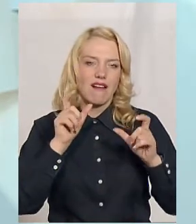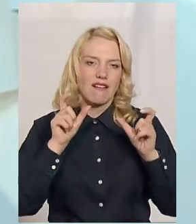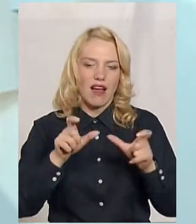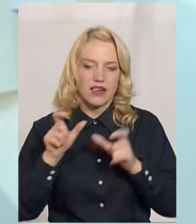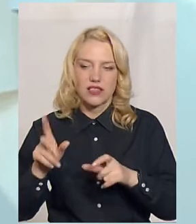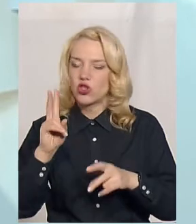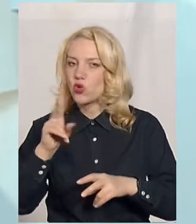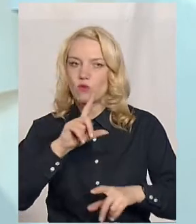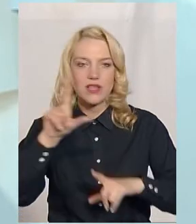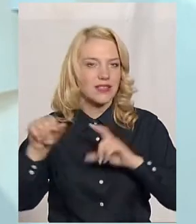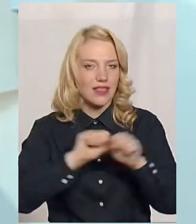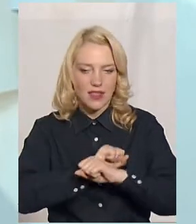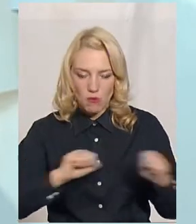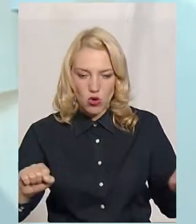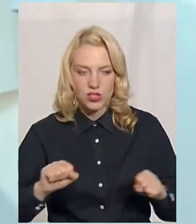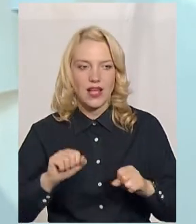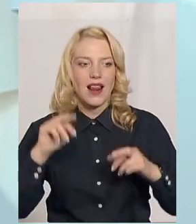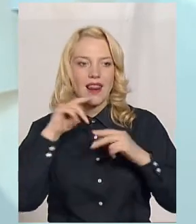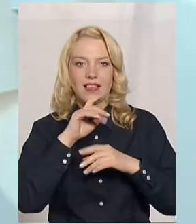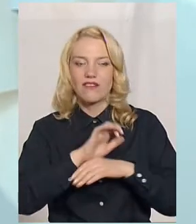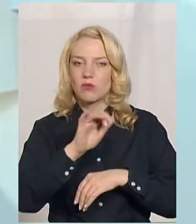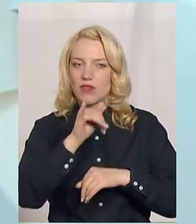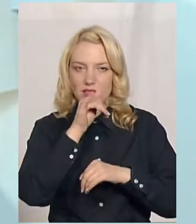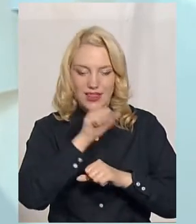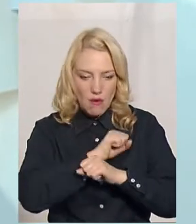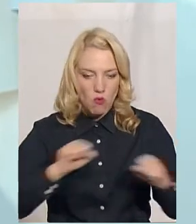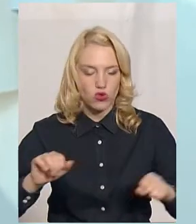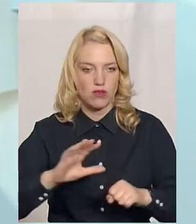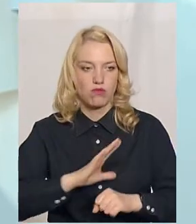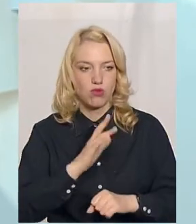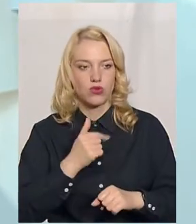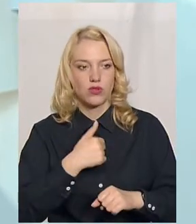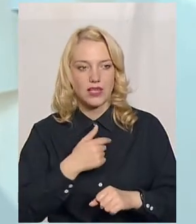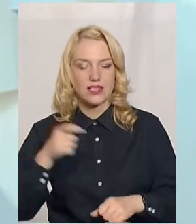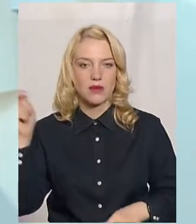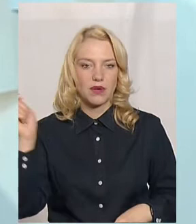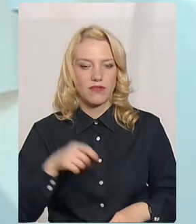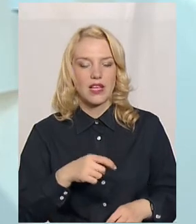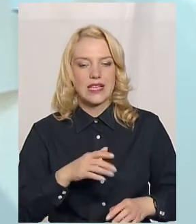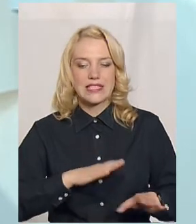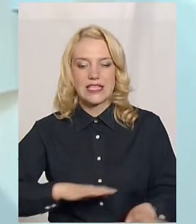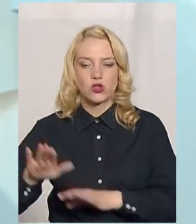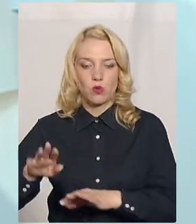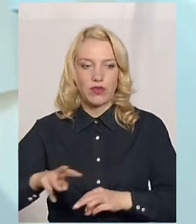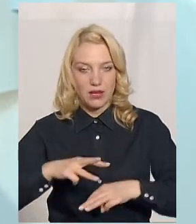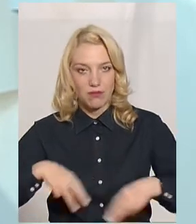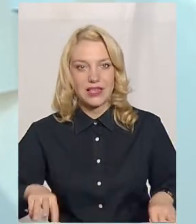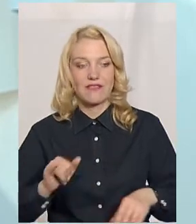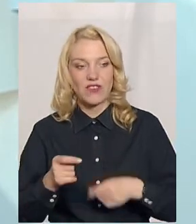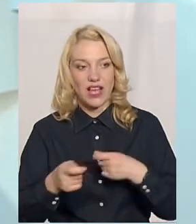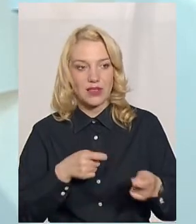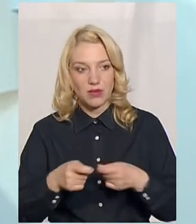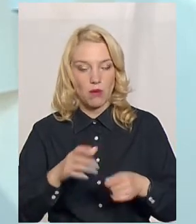їздити не можна, ліки відправляти не можна було. До нас приїжджав Ліфар, був заступник міністра, і в